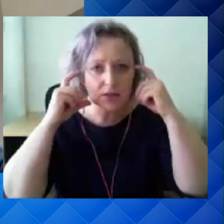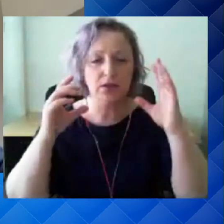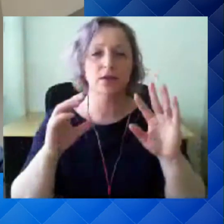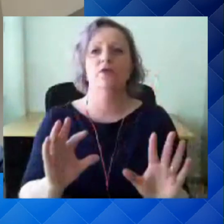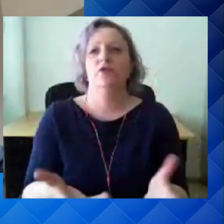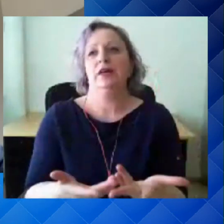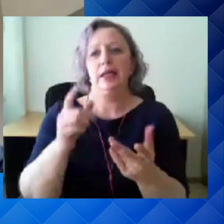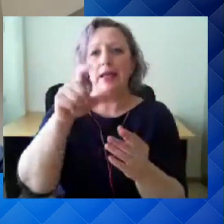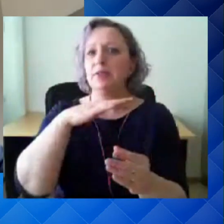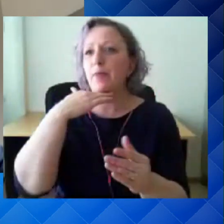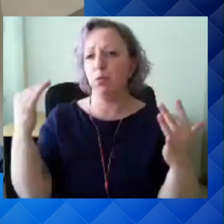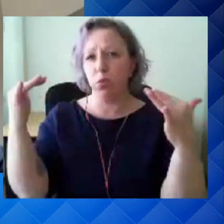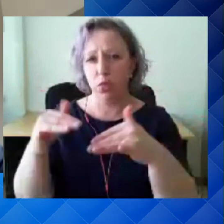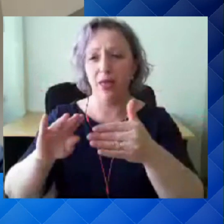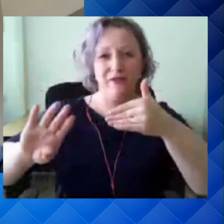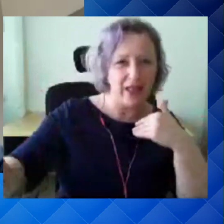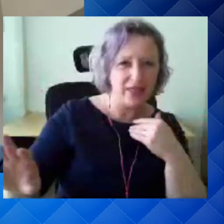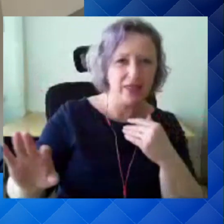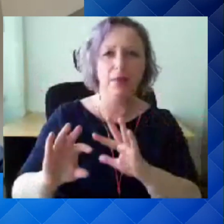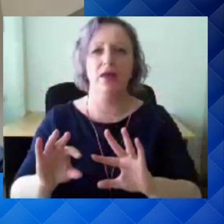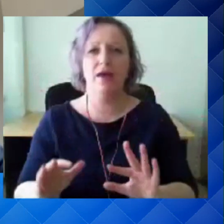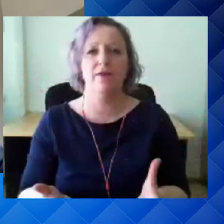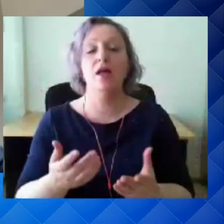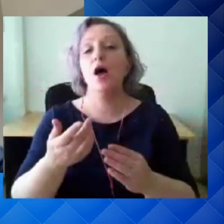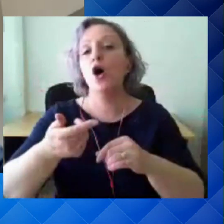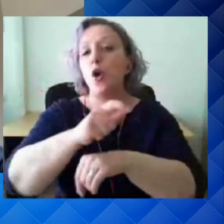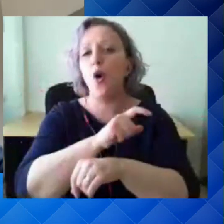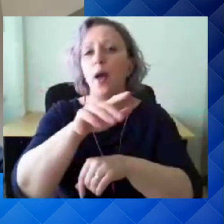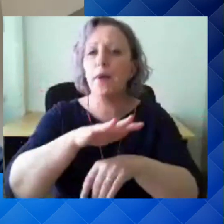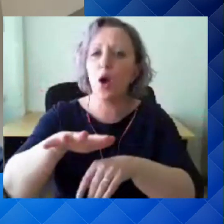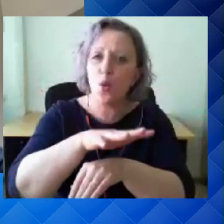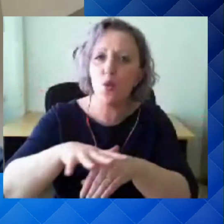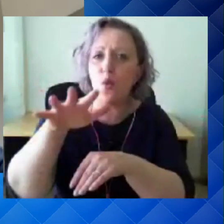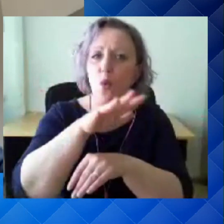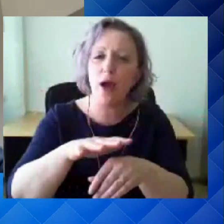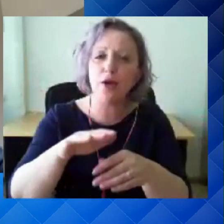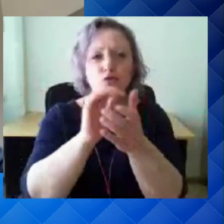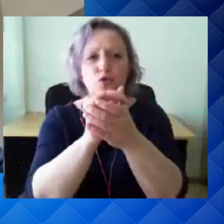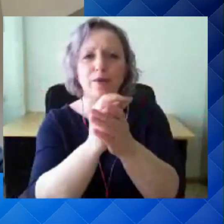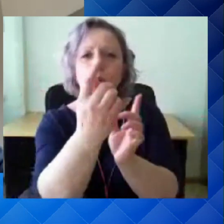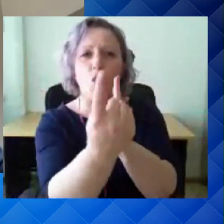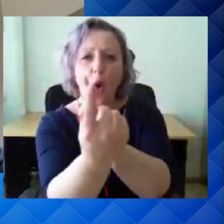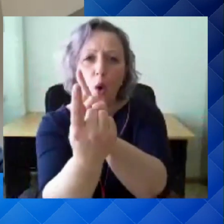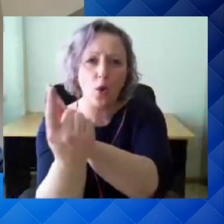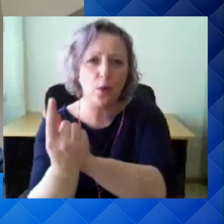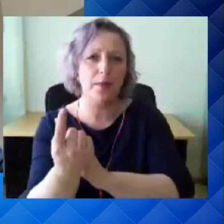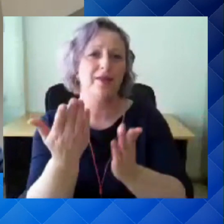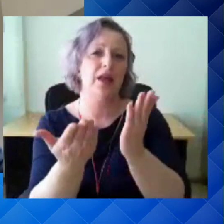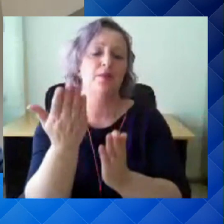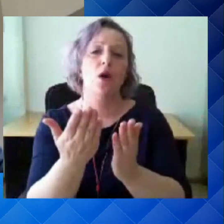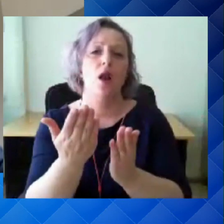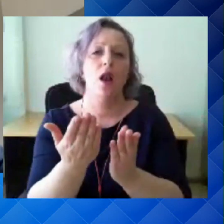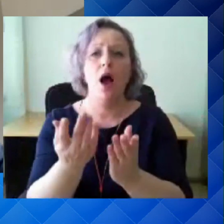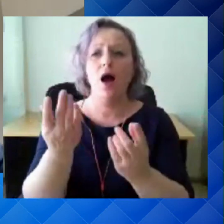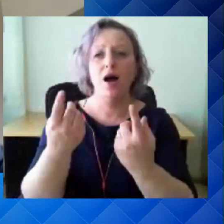vältimine ja rohkem õues tuttavatega kohtumine kui kinnistes